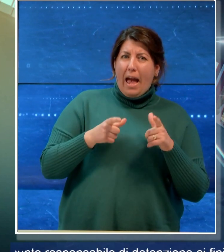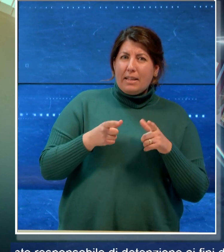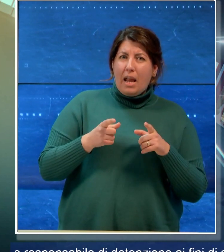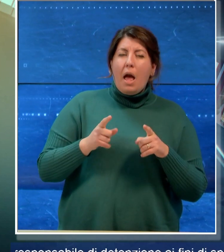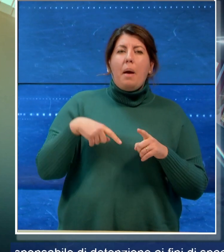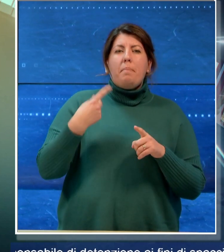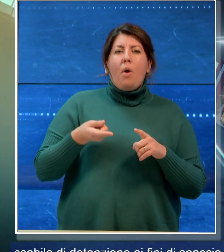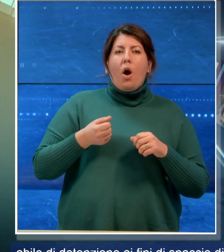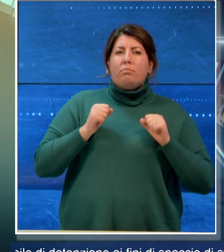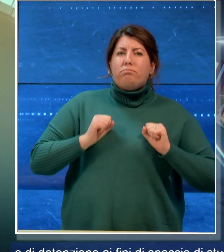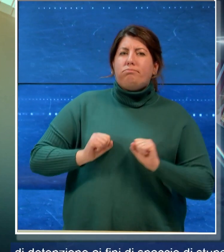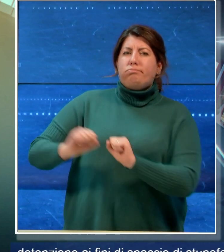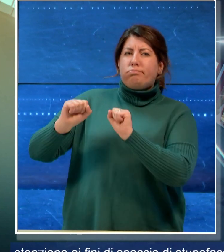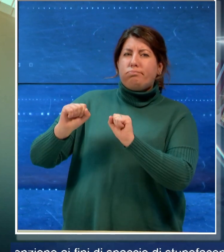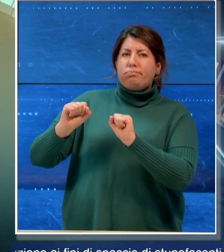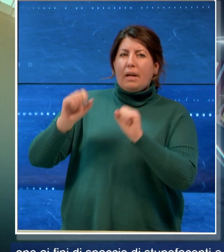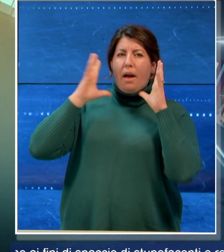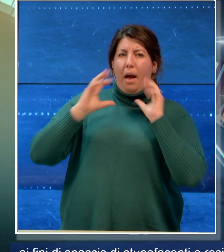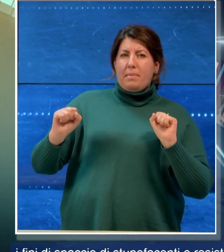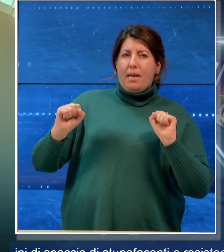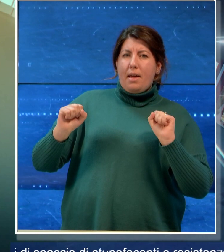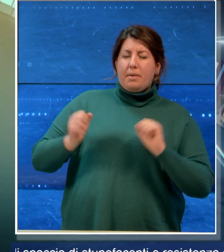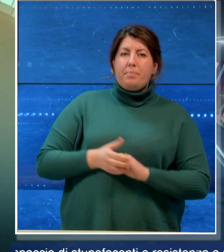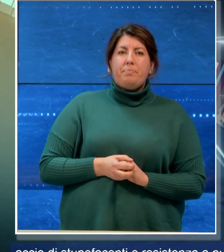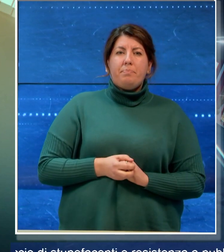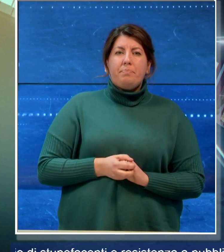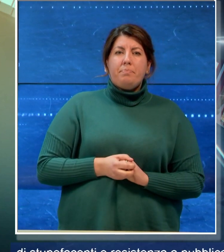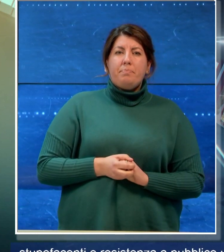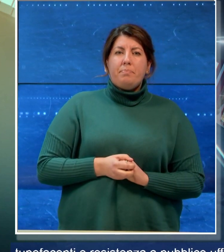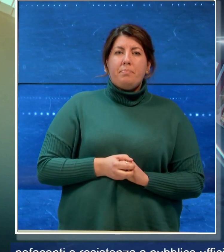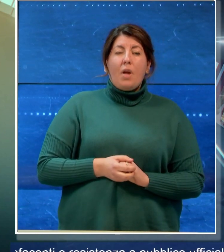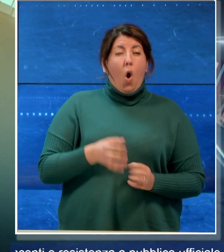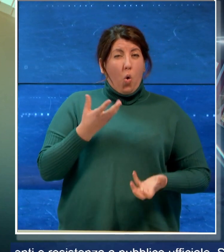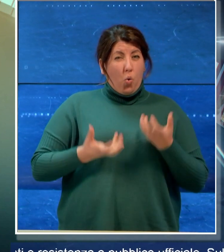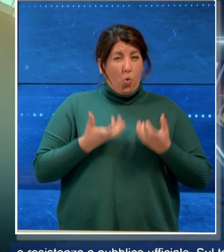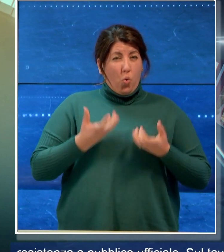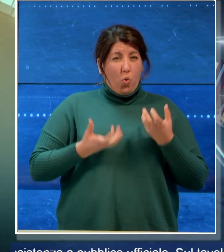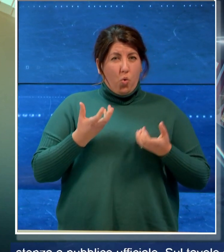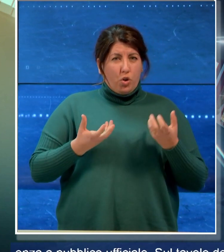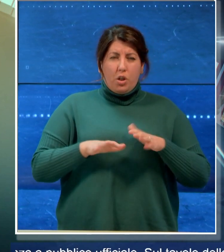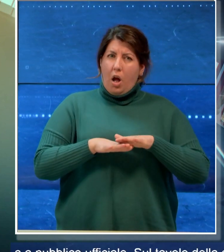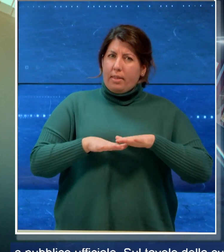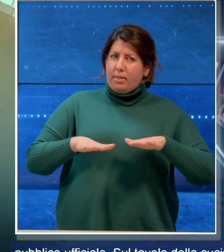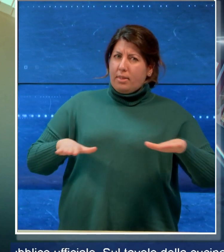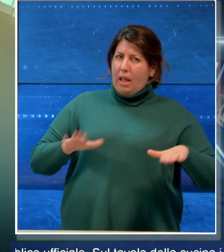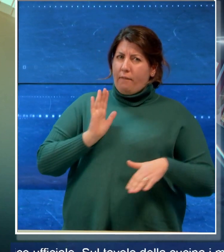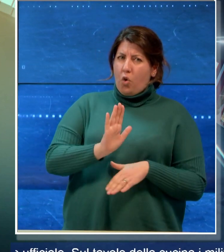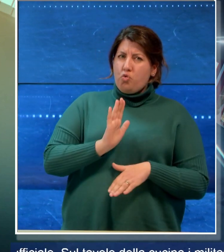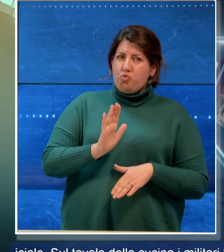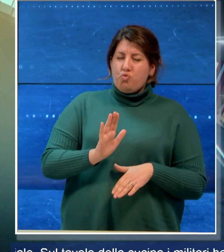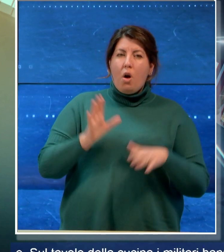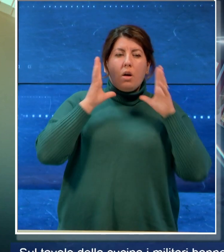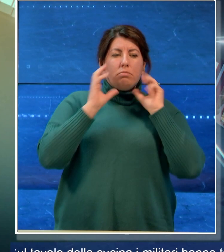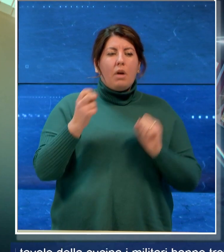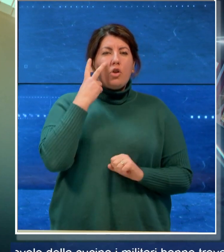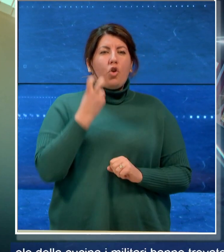resistenza a pubblico ufficiale sul tavolo della cucina i militari hanno trovato